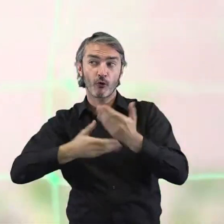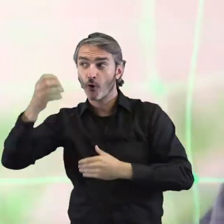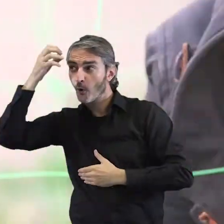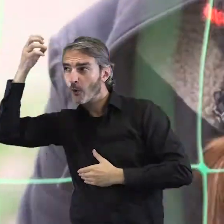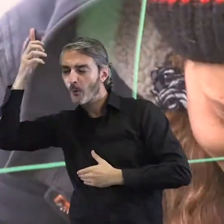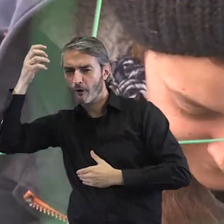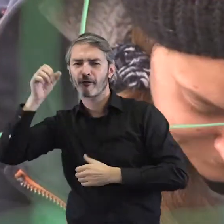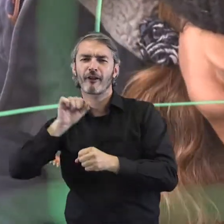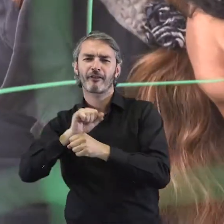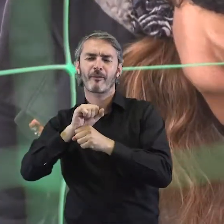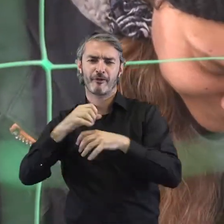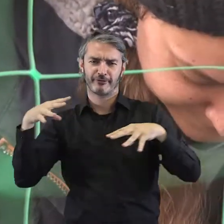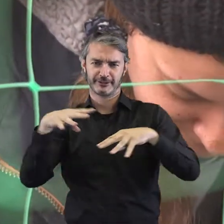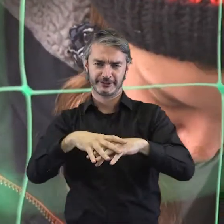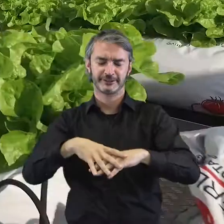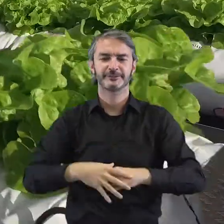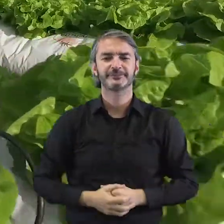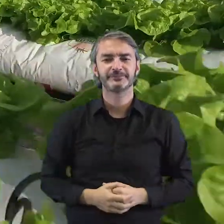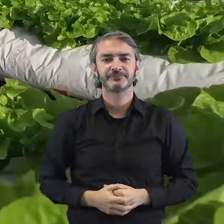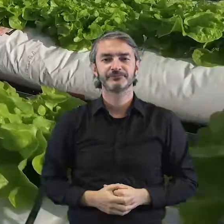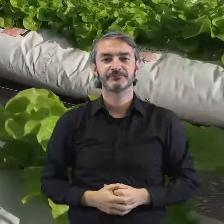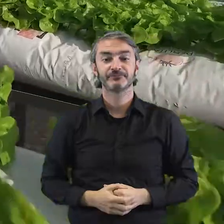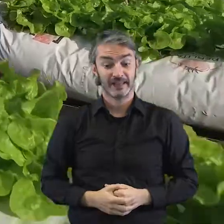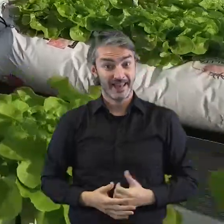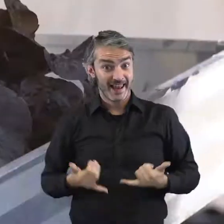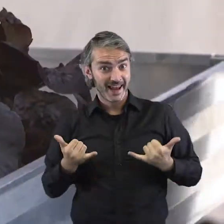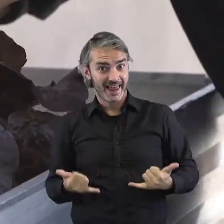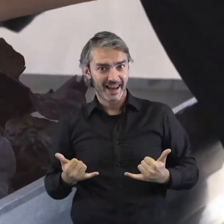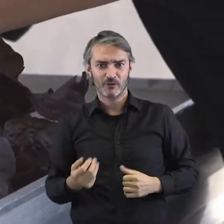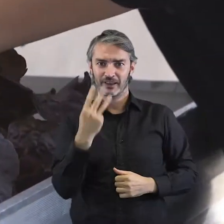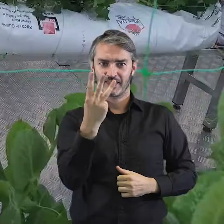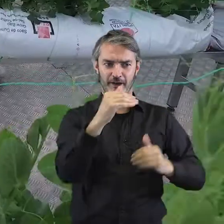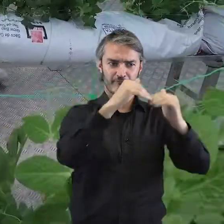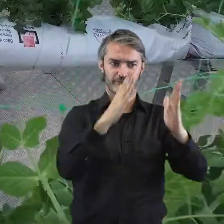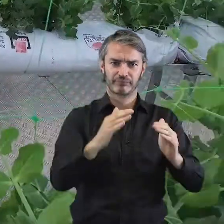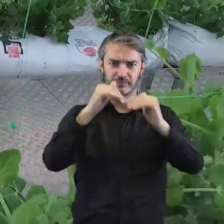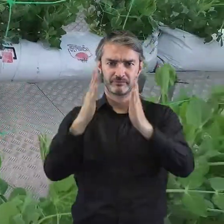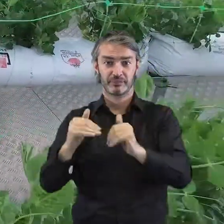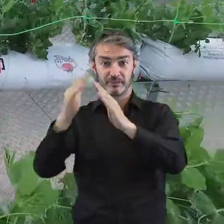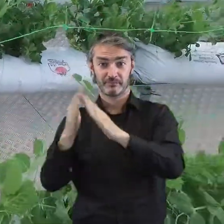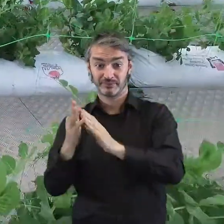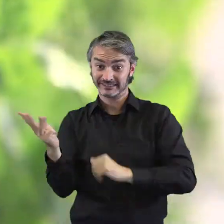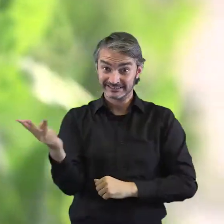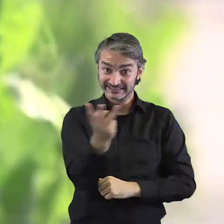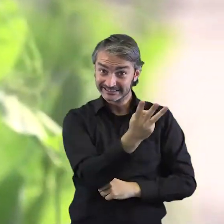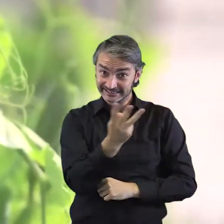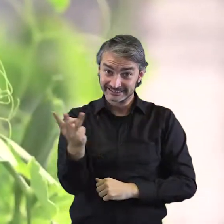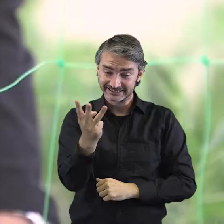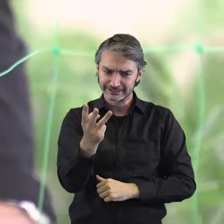amb les entitats del sector. En aquest moment hi participen tres entitats que atenen a persones amb discapacitat intel·lectual.